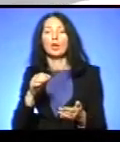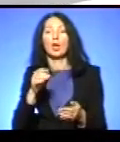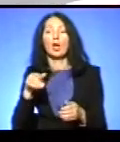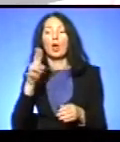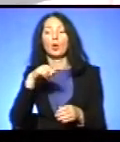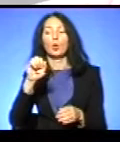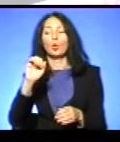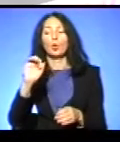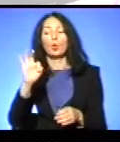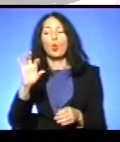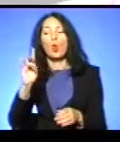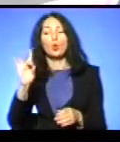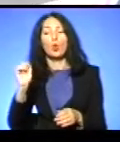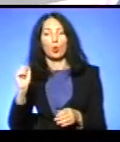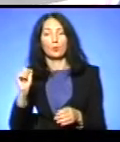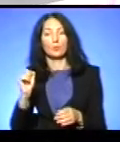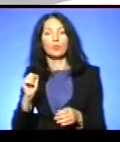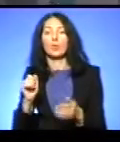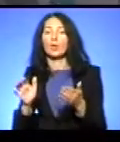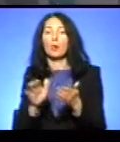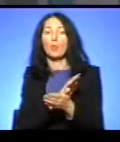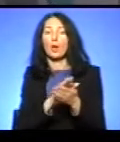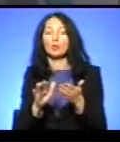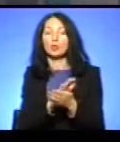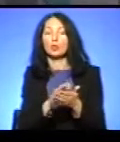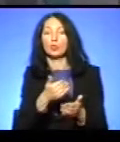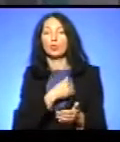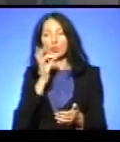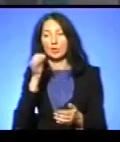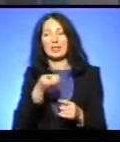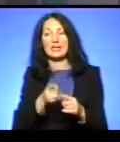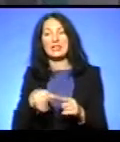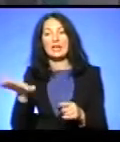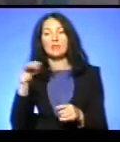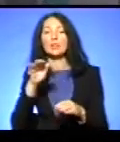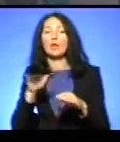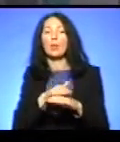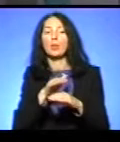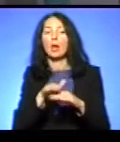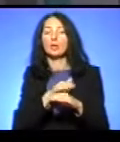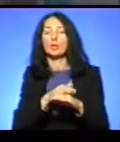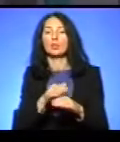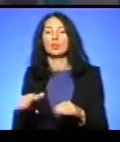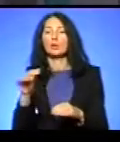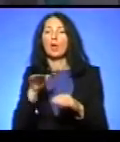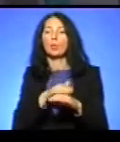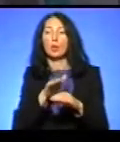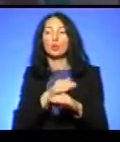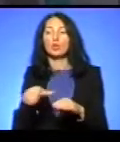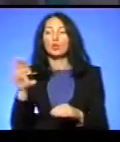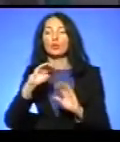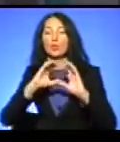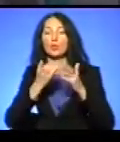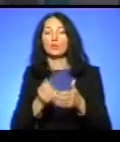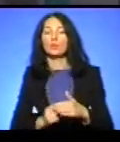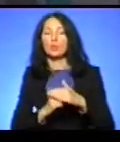мозку. Можна одразу ключове слово «безкоштовно»? Безкоштовно. Вся благодійність у всьому світі базується на принципі безкоштовності.